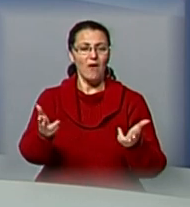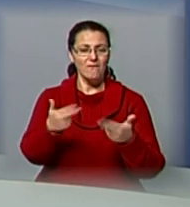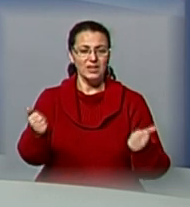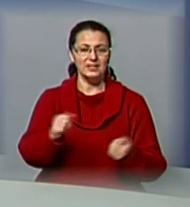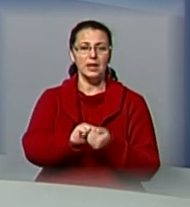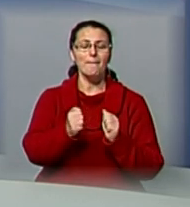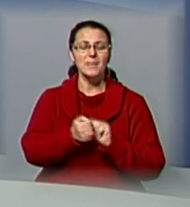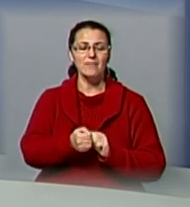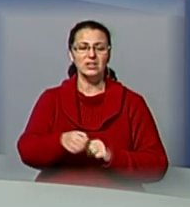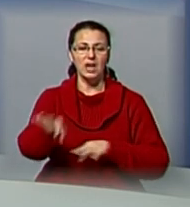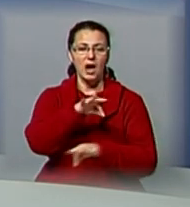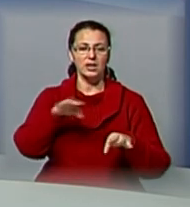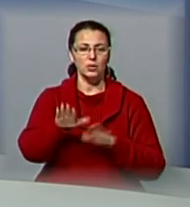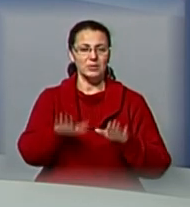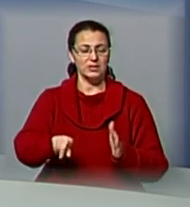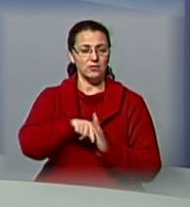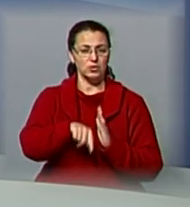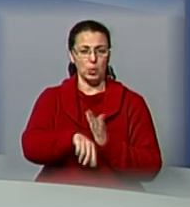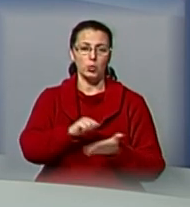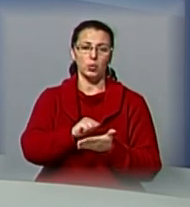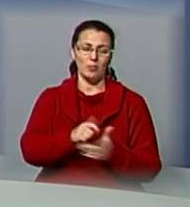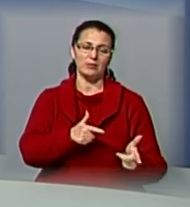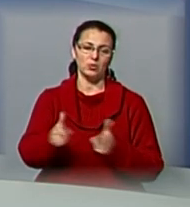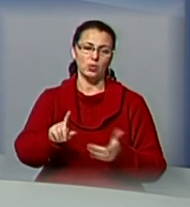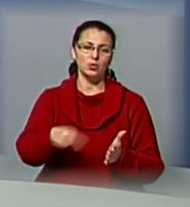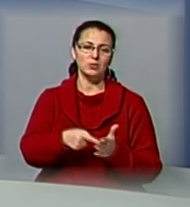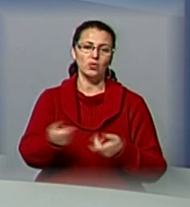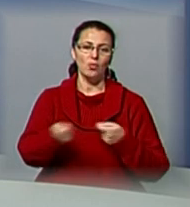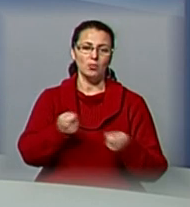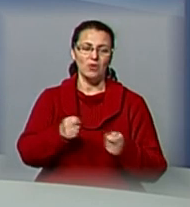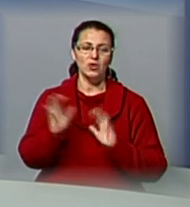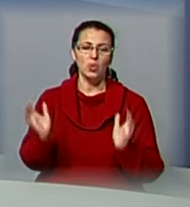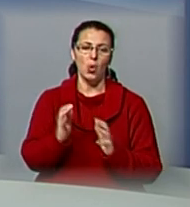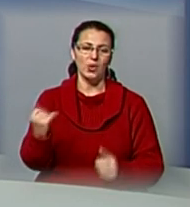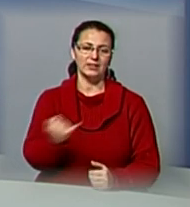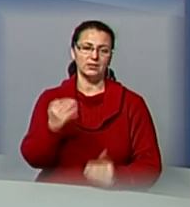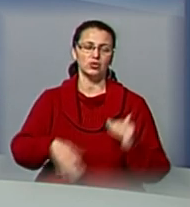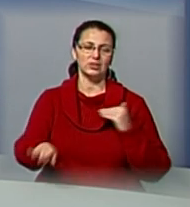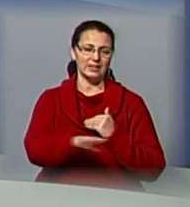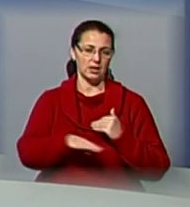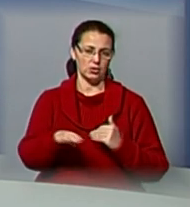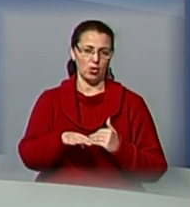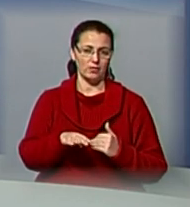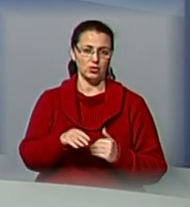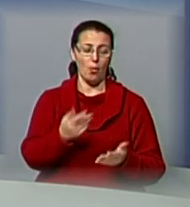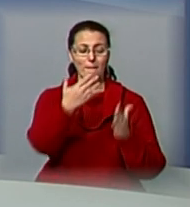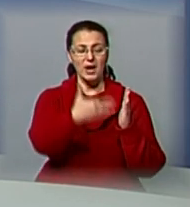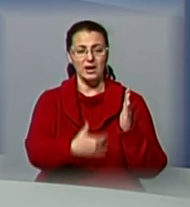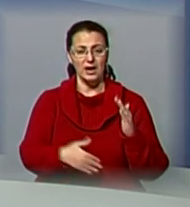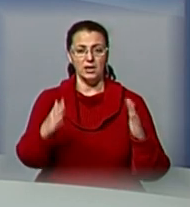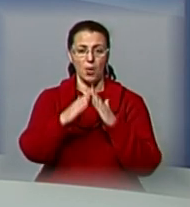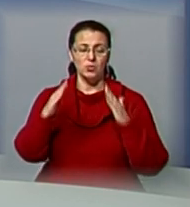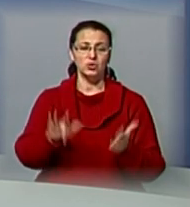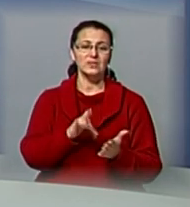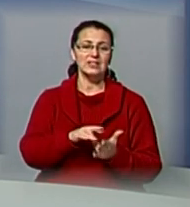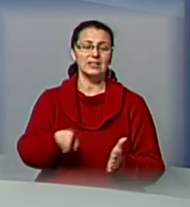місцевого значення. Документи для цього підготували у міському управлінні охорони історичного середовища. У переліку будинок у